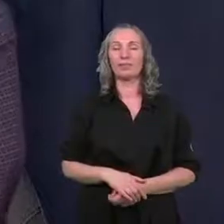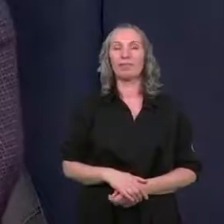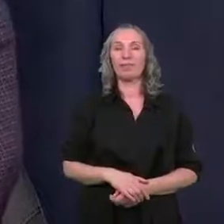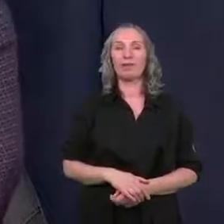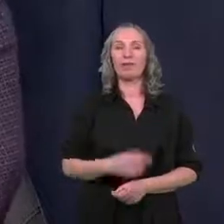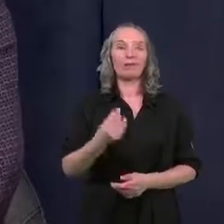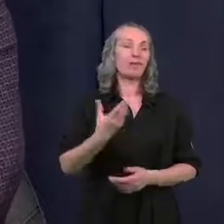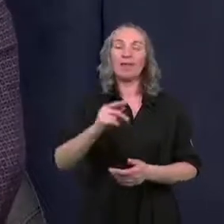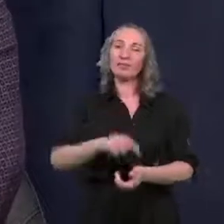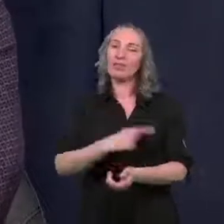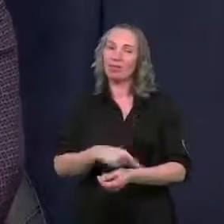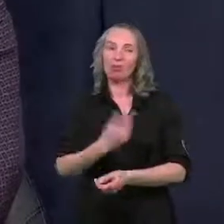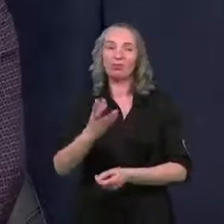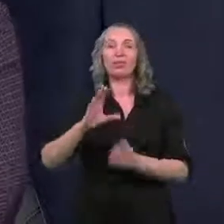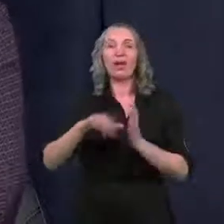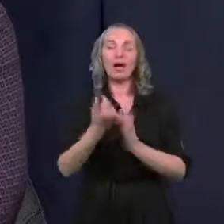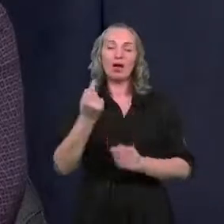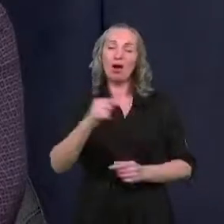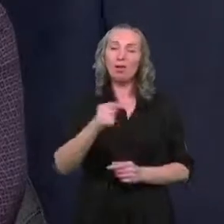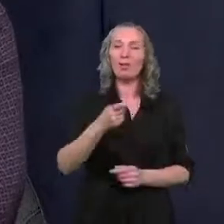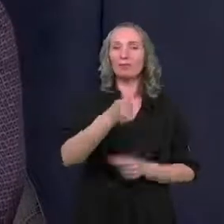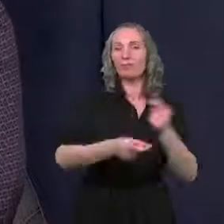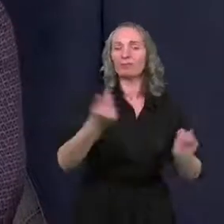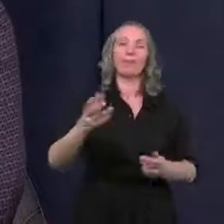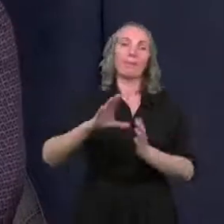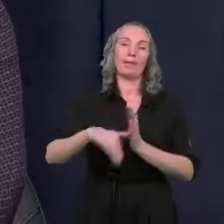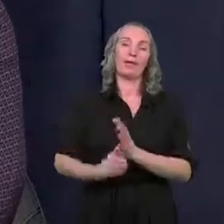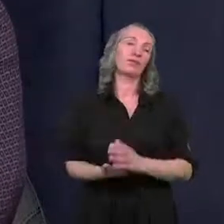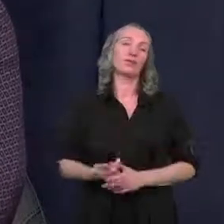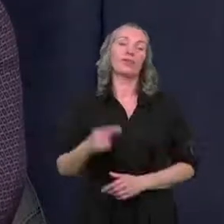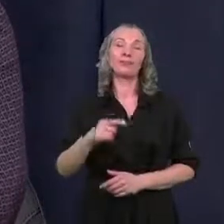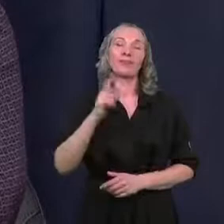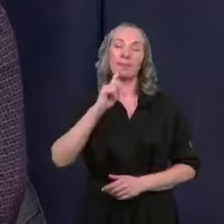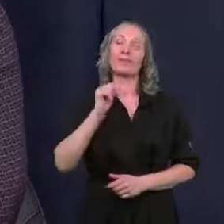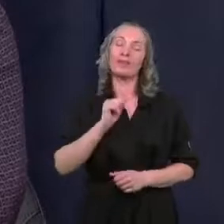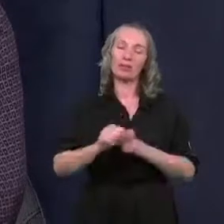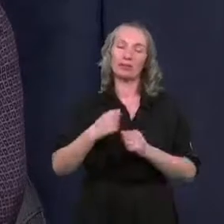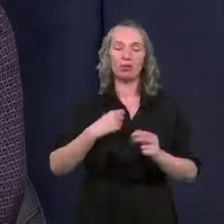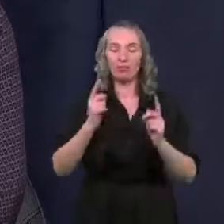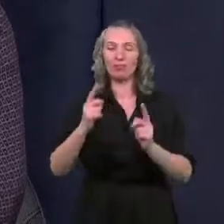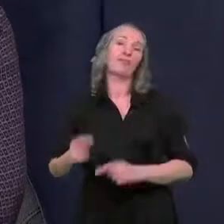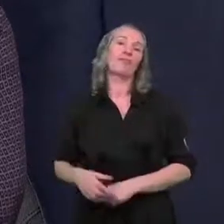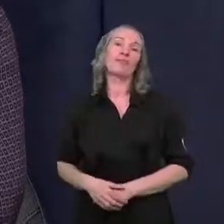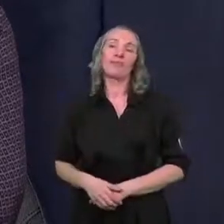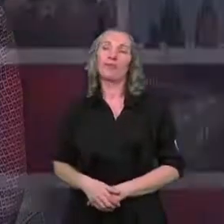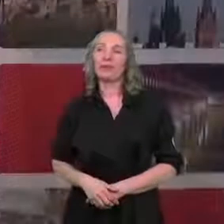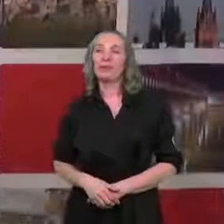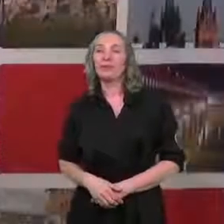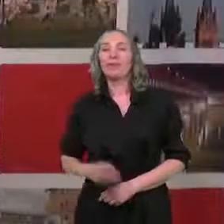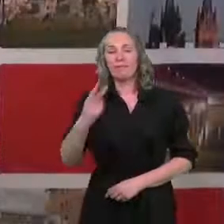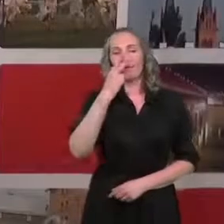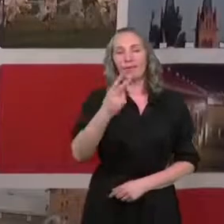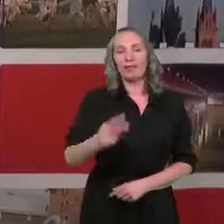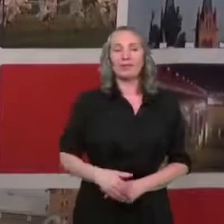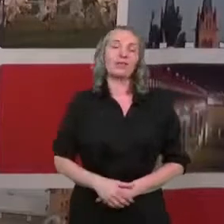nie zadłużenie, ale przede wszystkim zobowiązania miasta, więc naprawdę tutaj jesteśmy bardzo ostrożni. Widzę,